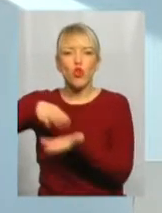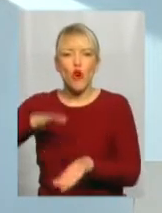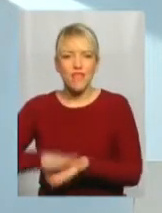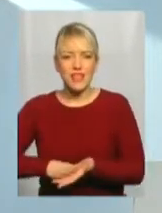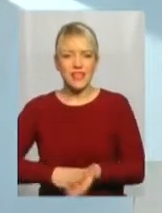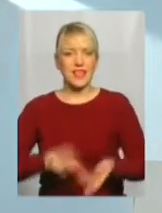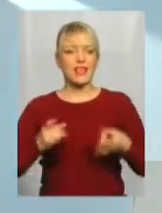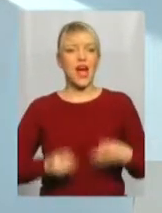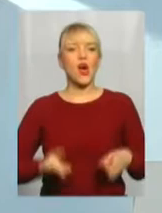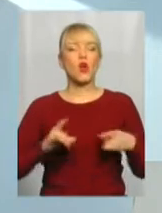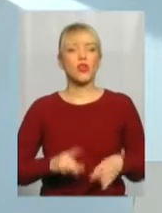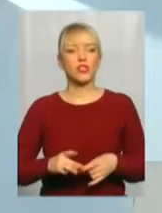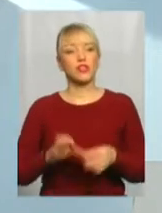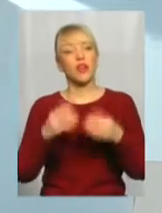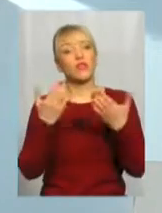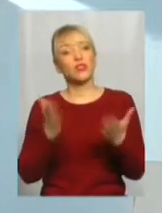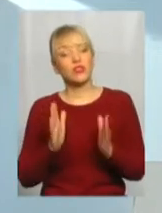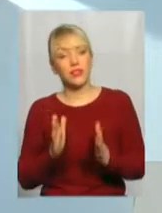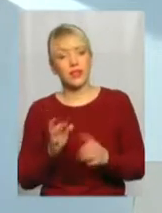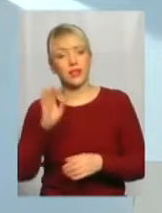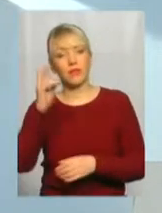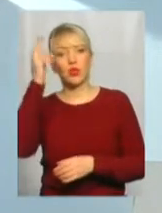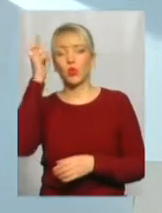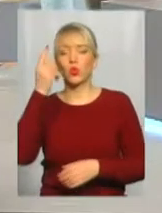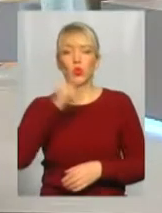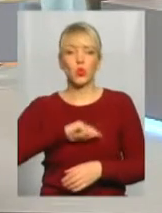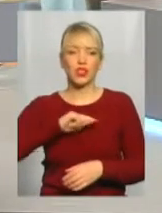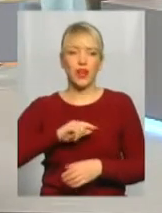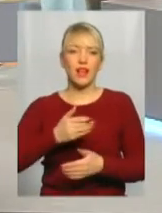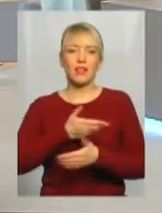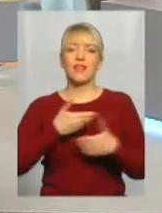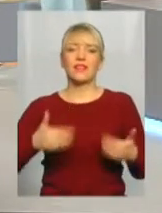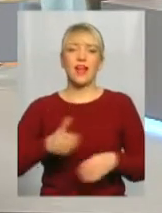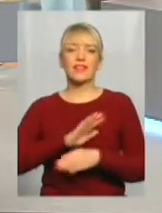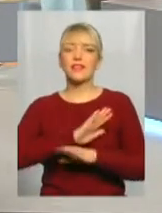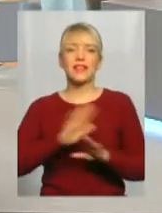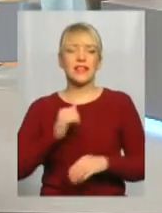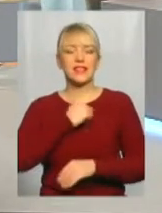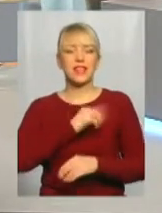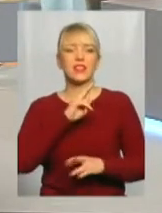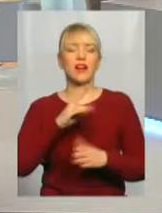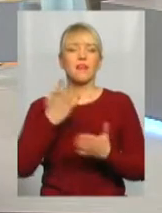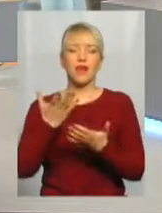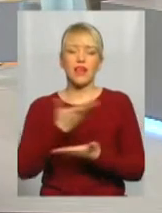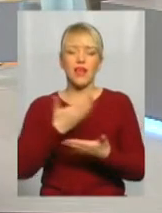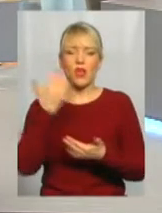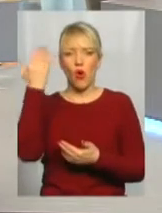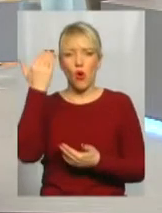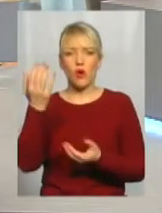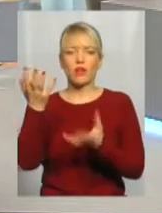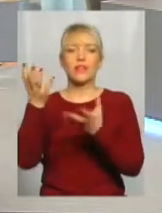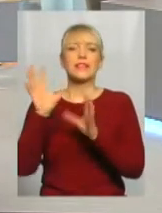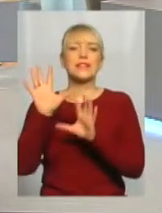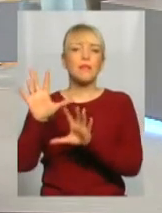От тільки, якби душа його на нас не сердила, що ми так його сприймаємо якось так більш, ніж просто.